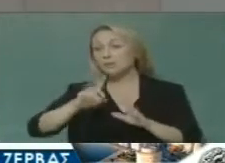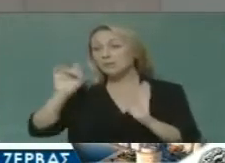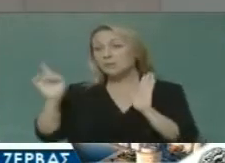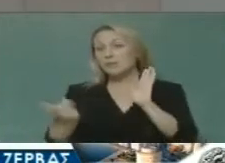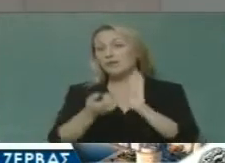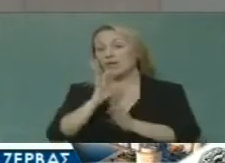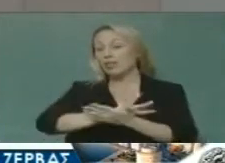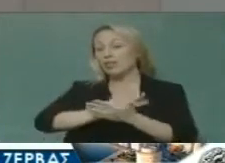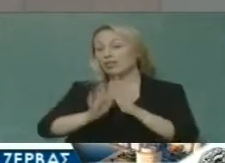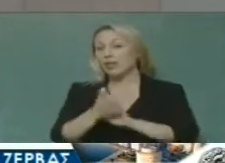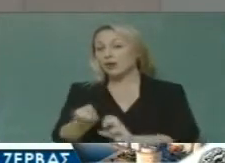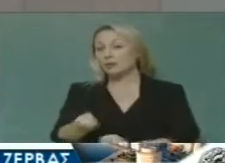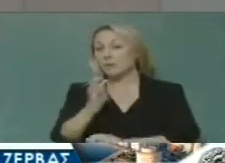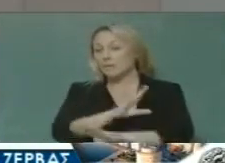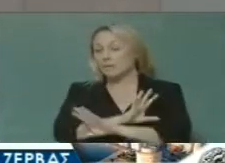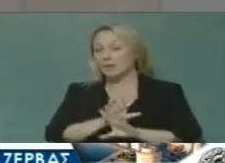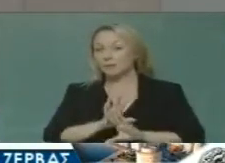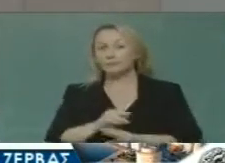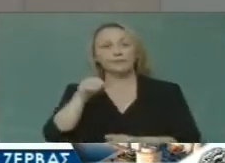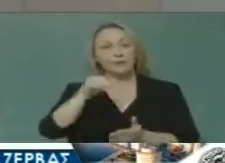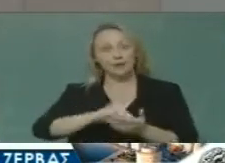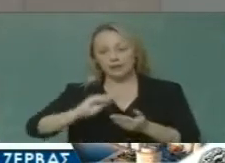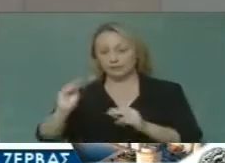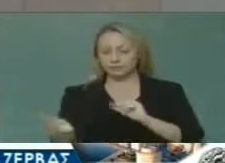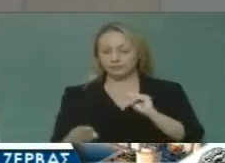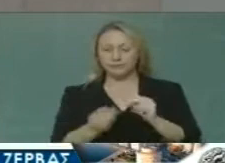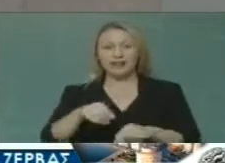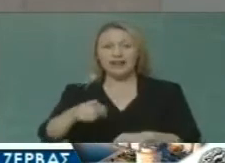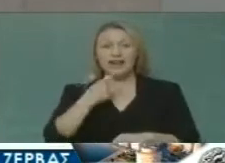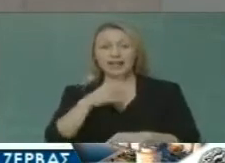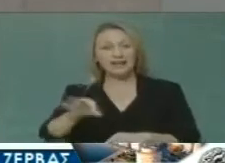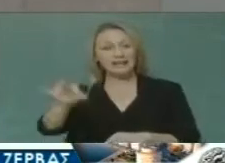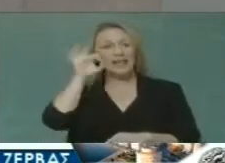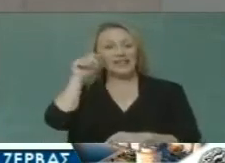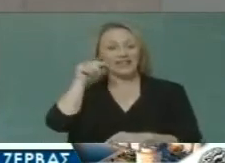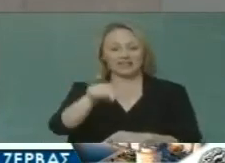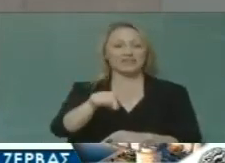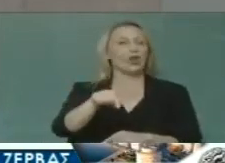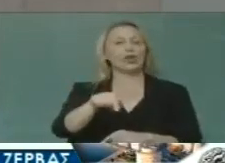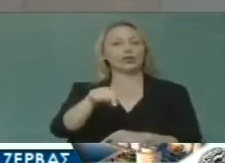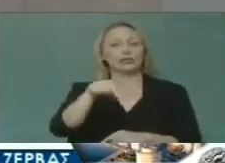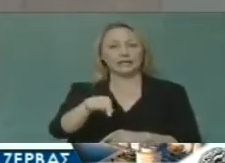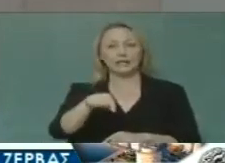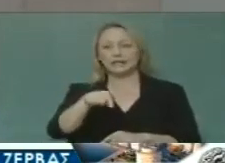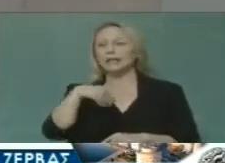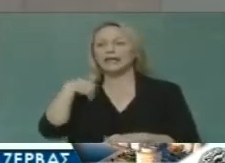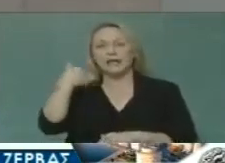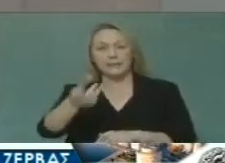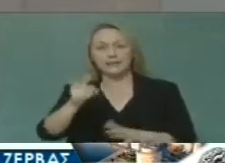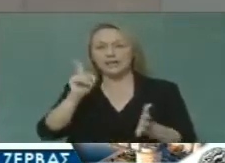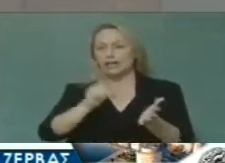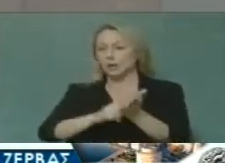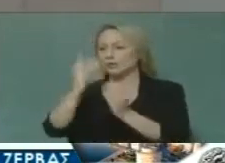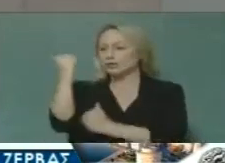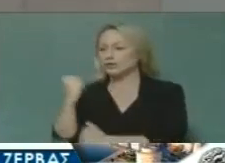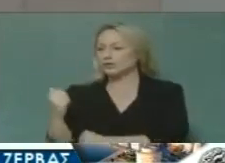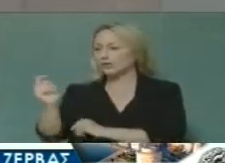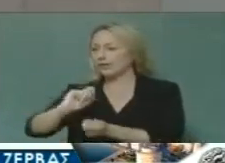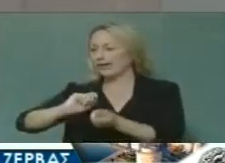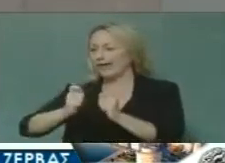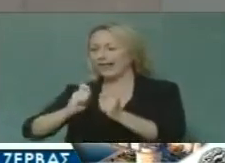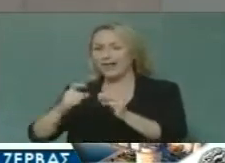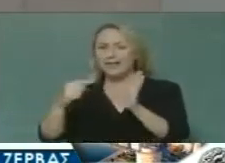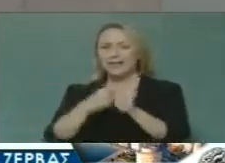φορά αποτέλεσε πολλές φορές παράδειγμα σε αιτιολογικές εκθέσεις τροπολογιών για τις μετέπειτες παρεμβάσεις στον Κλισθένη.